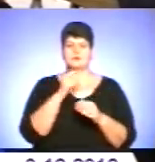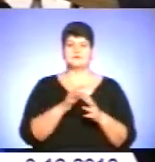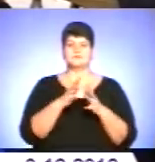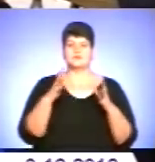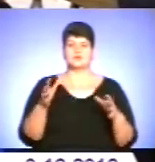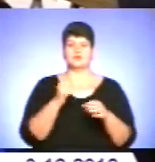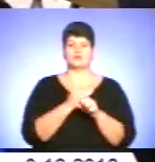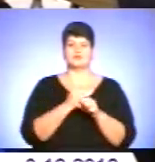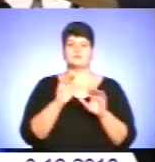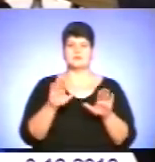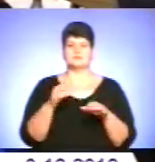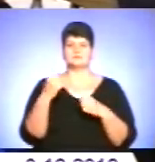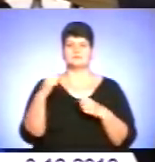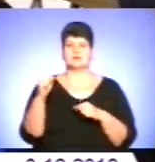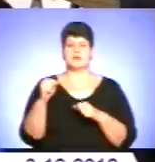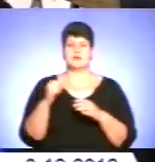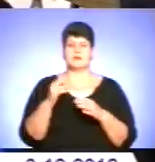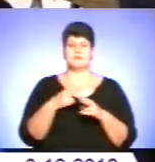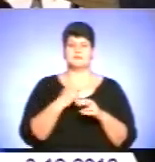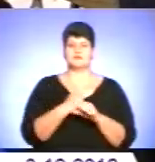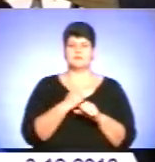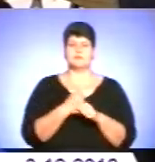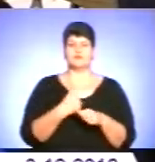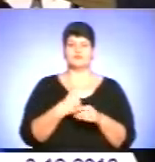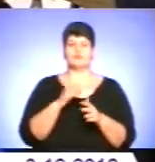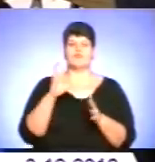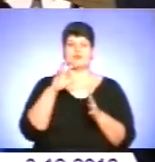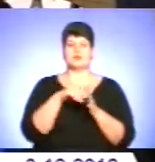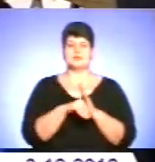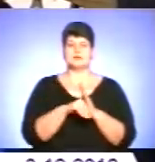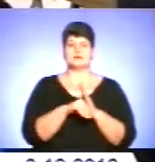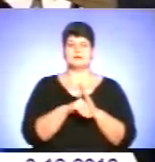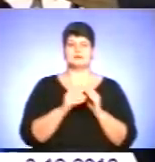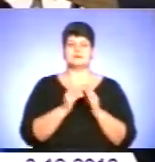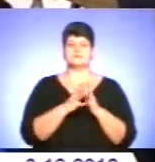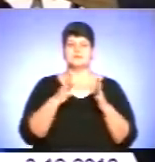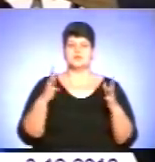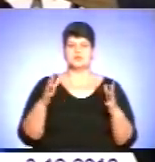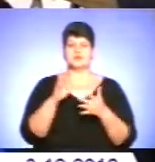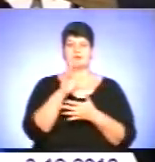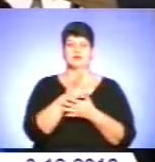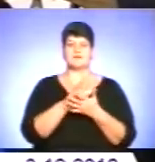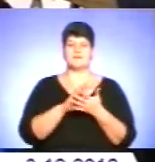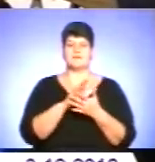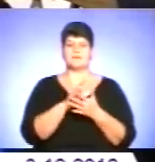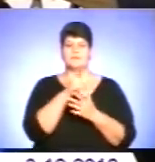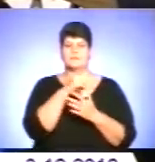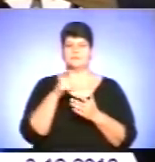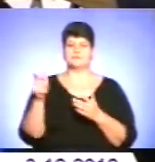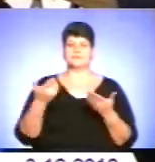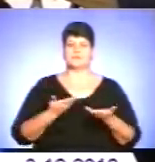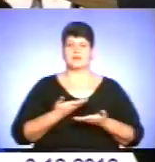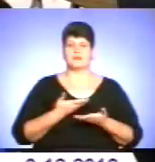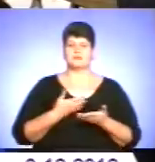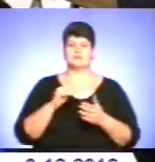місць, подолання безробіття і таке інше. А ми хочемо вкласти, наприклад, такі показники, як збільшення тривалості життя. Хочемо вкласти